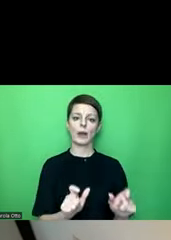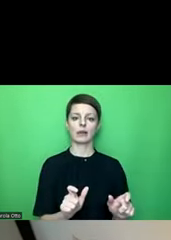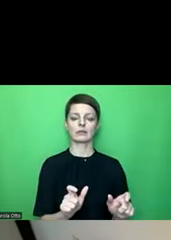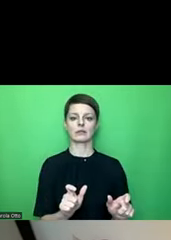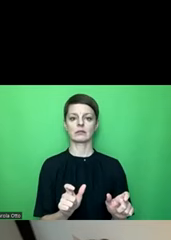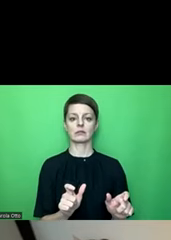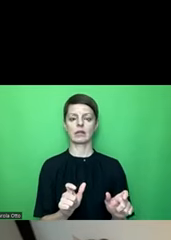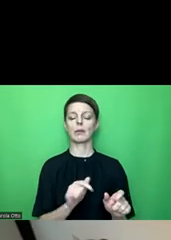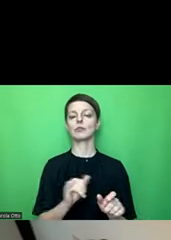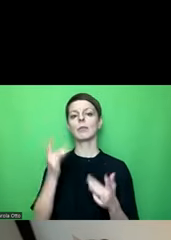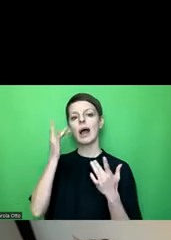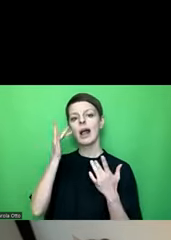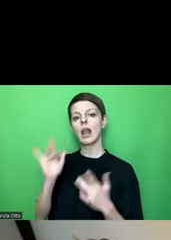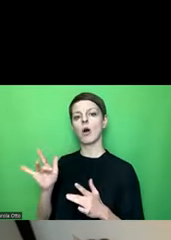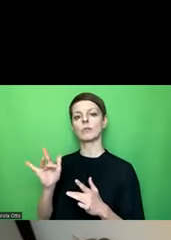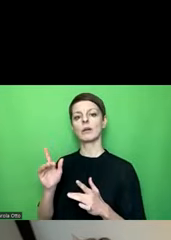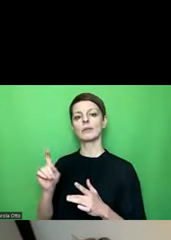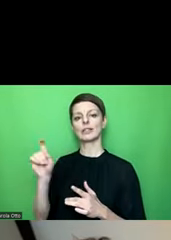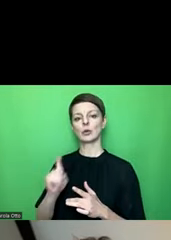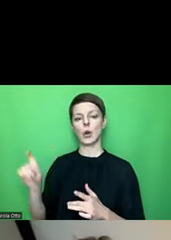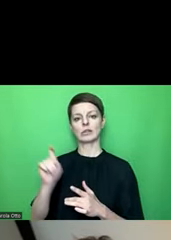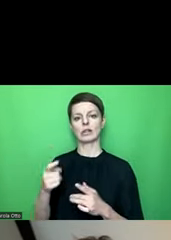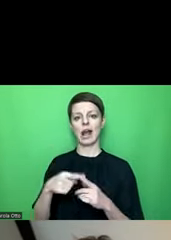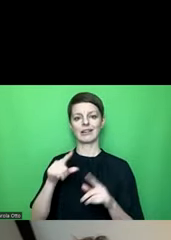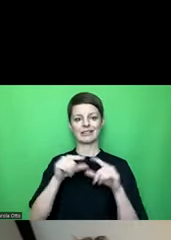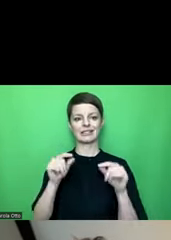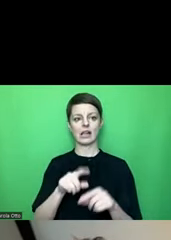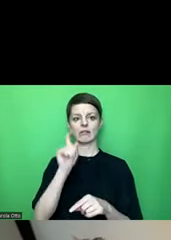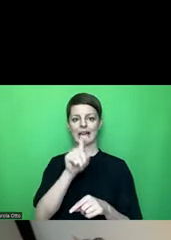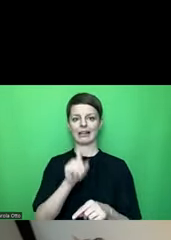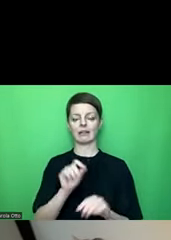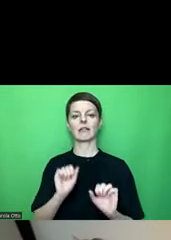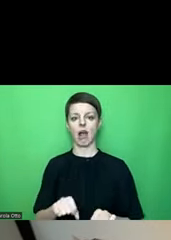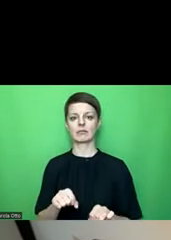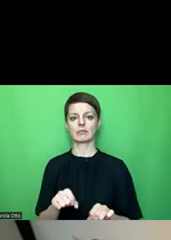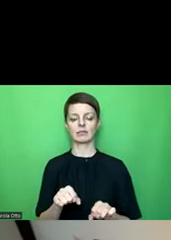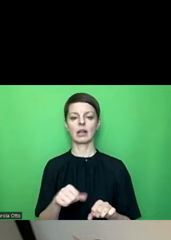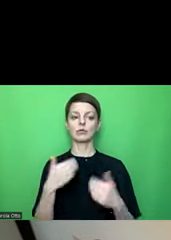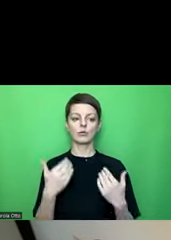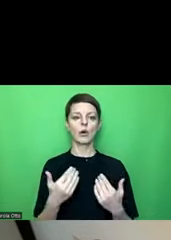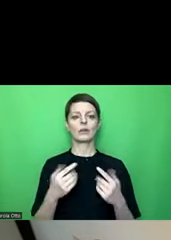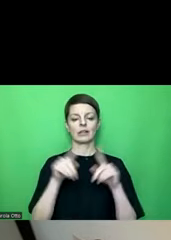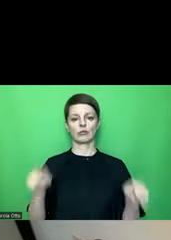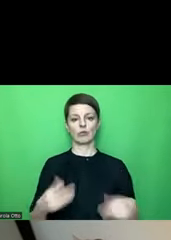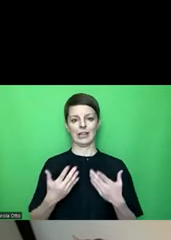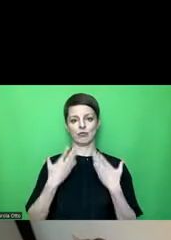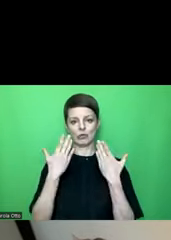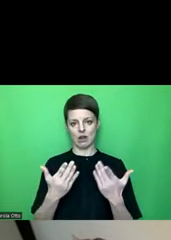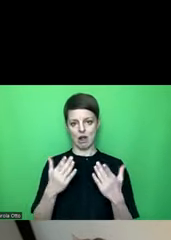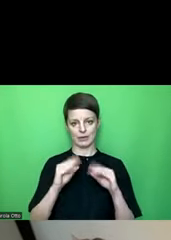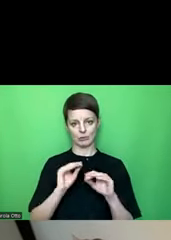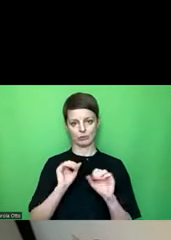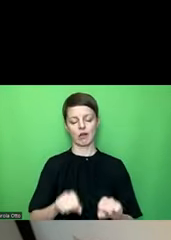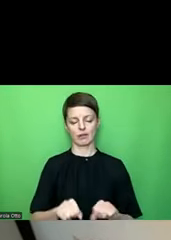dass man immer erlaubt, dass man trotzdem noch mit dem Cursor auf die anderen Zellen kann, weil man nur auf diese Weise mit dem Screen Reader arbeiten kann.